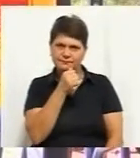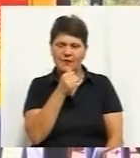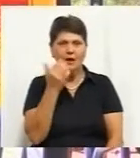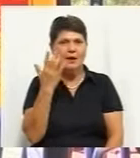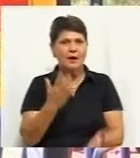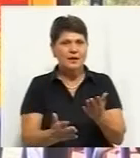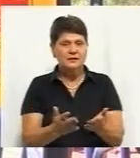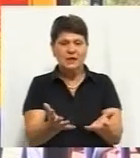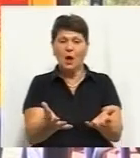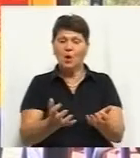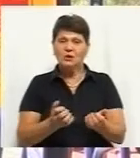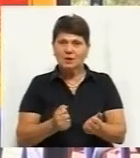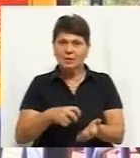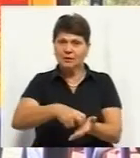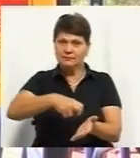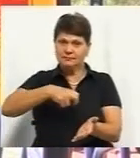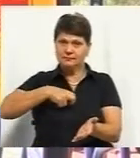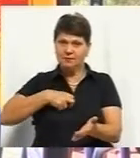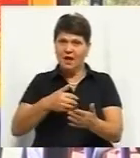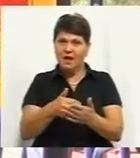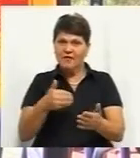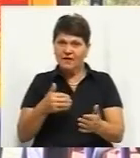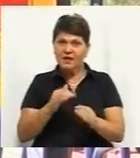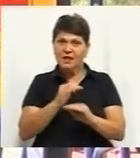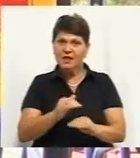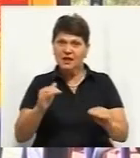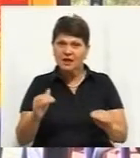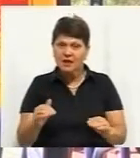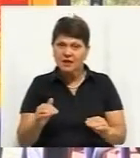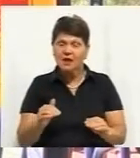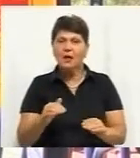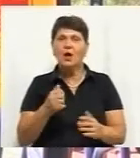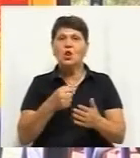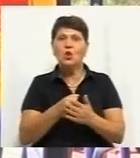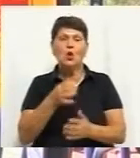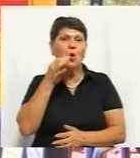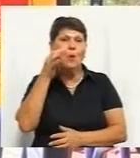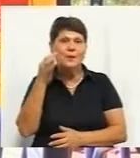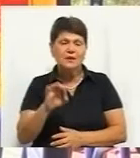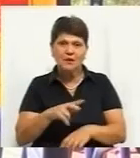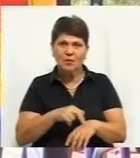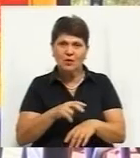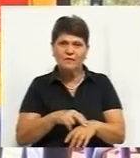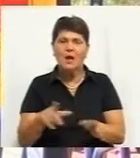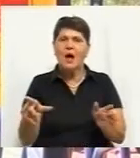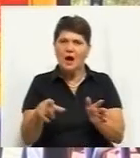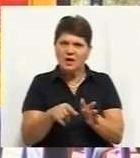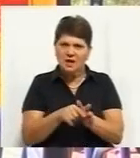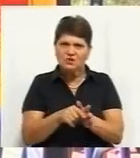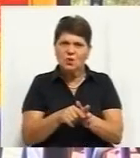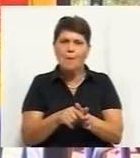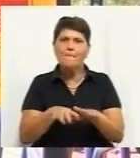дитини, яке не буде входити до компетенції та повноважень національної поліції, воно разом з органами місцевої облади буде